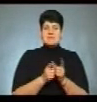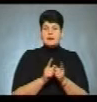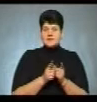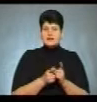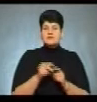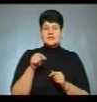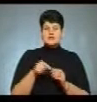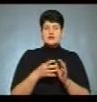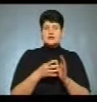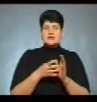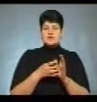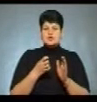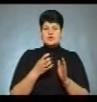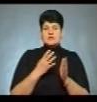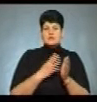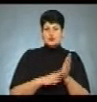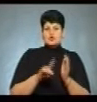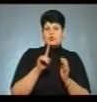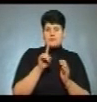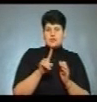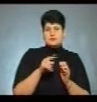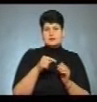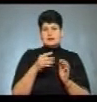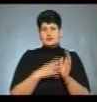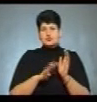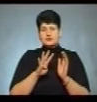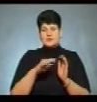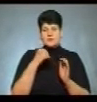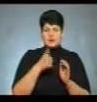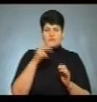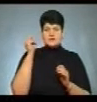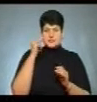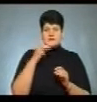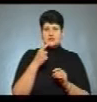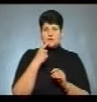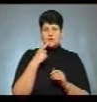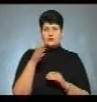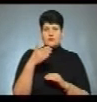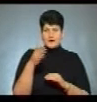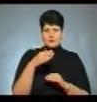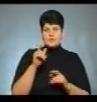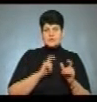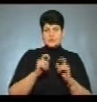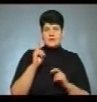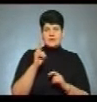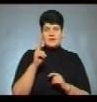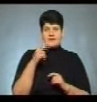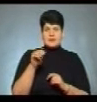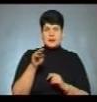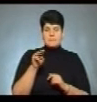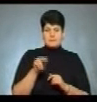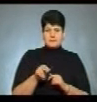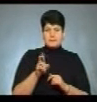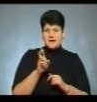-1994 роках навчався у Червонопрапорному інституті КДБ у Москві. Припинив навчання за власним